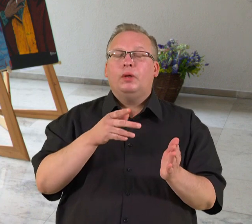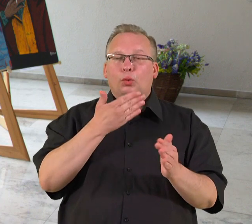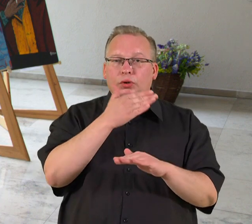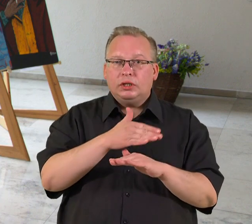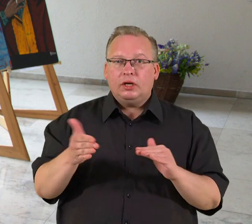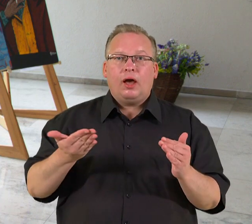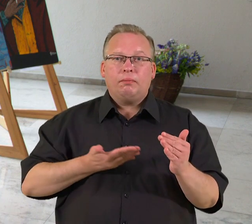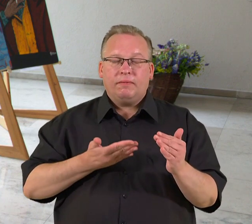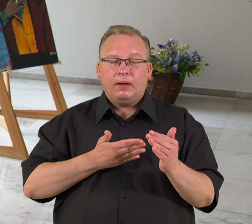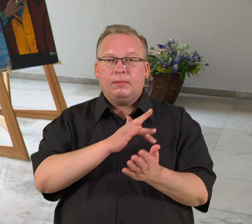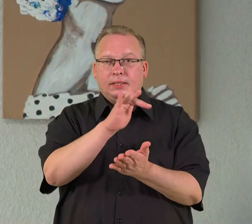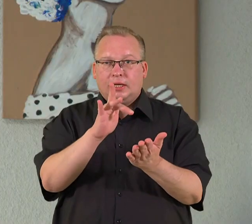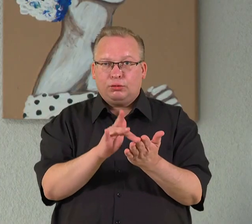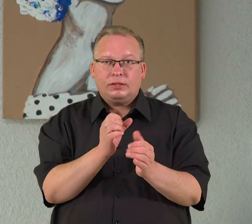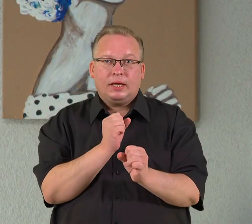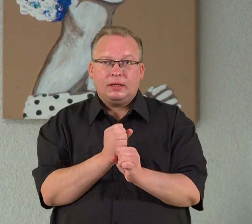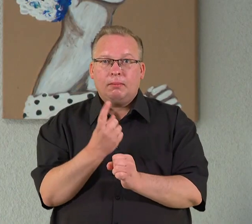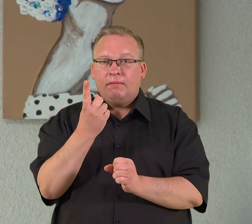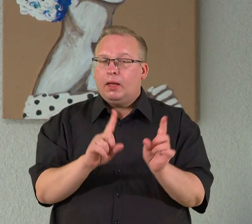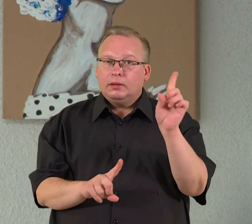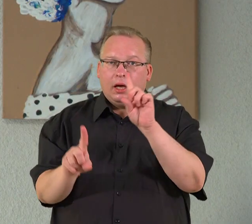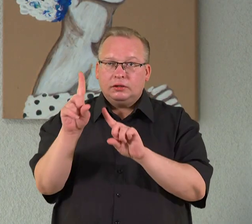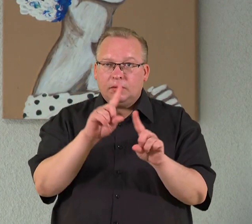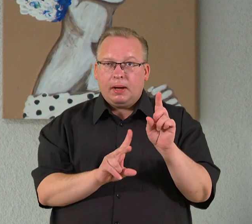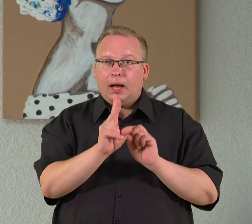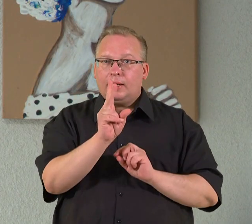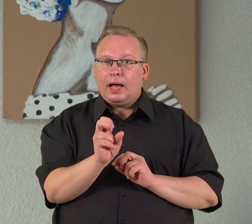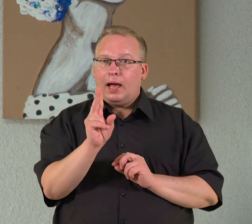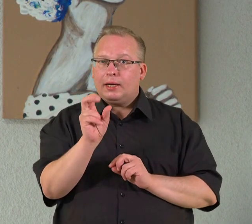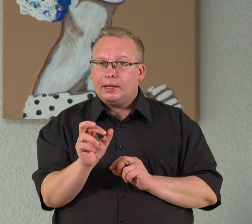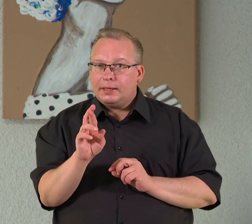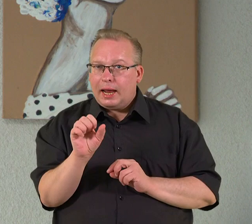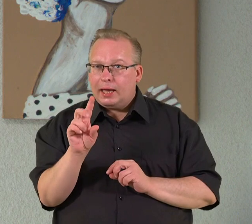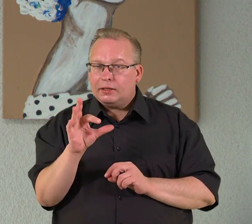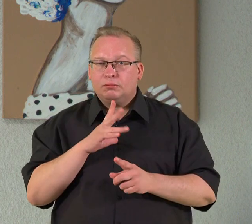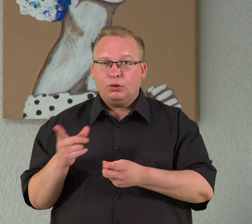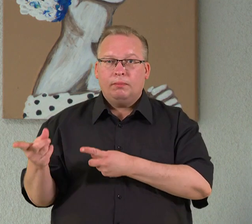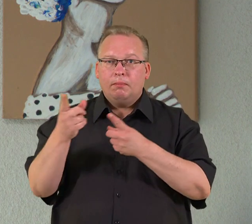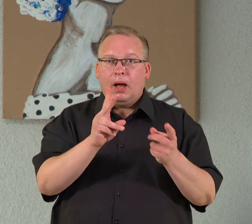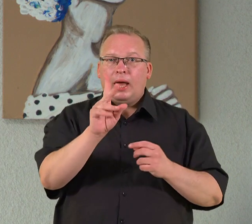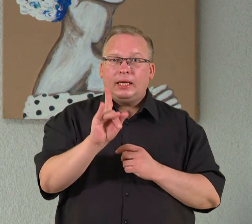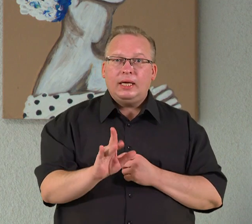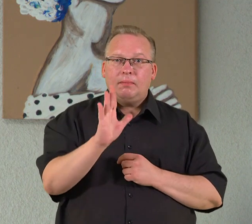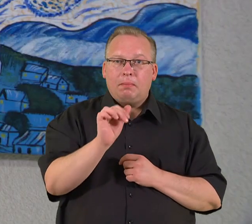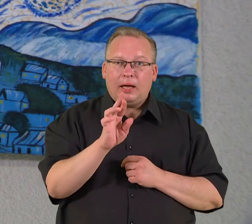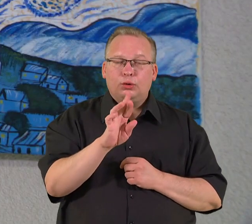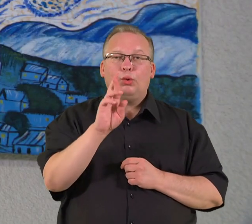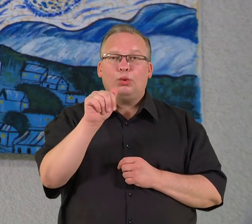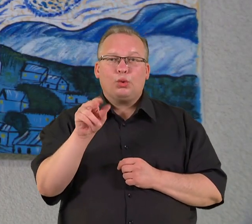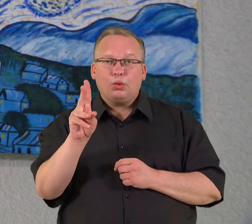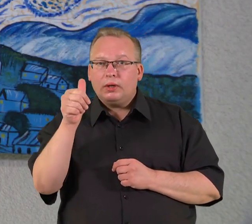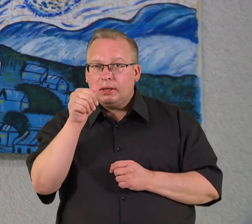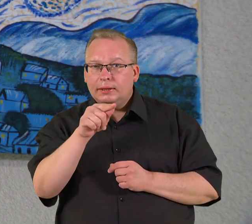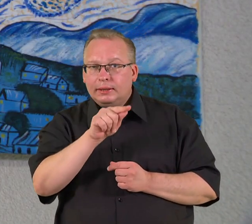apgyvendinimo centruose darbai. Vienas iš autorių – Kararas, ką tik buvo perkeltas iš kibartų į ruklą, gyvenimu čia